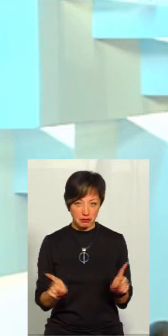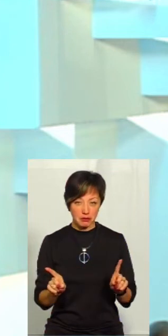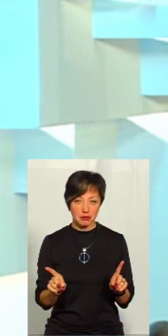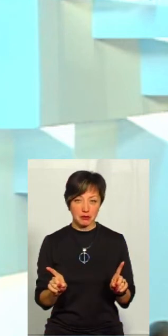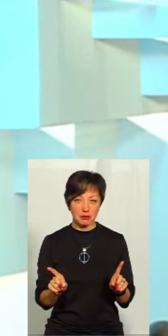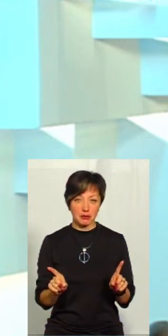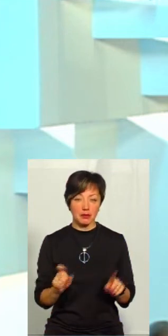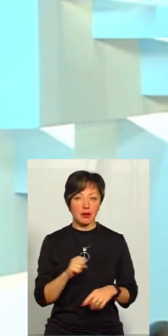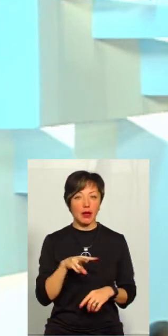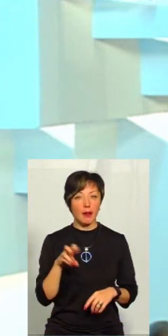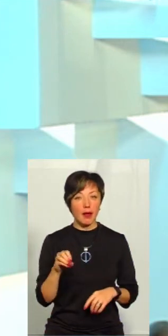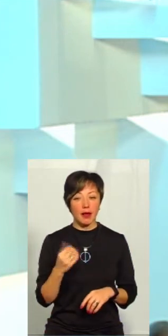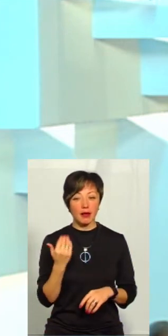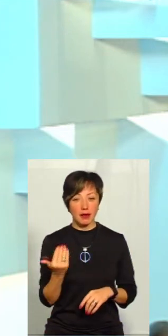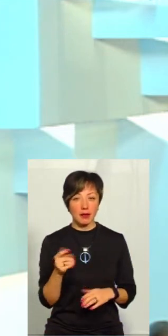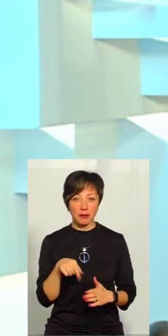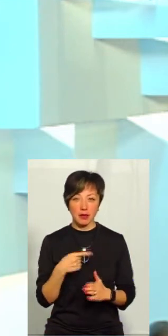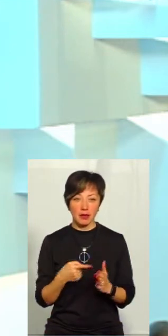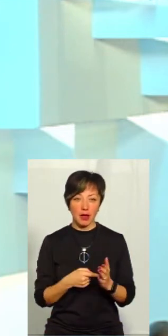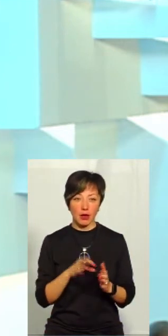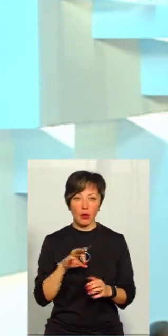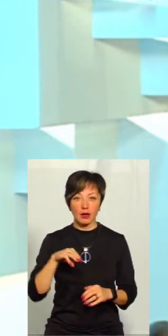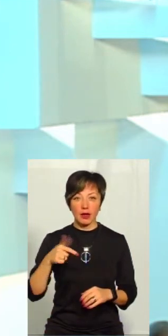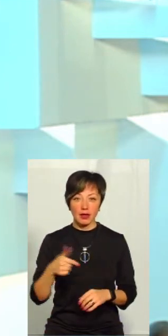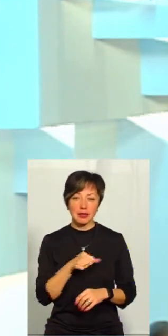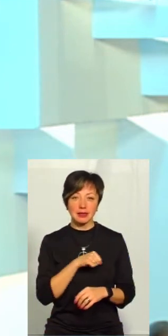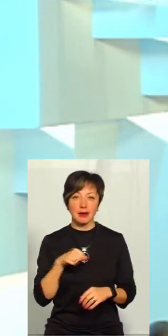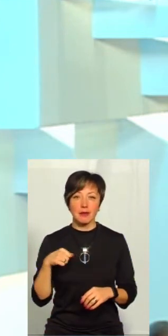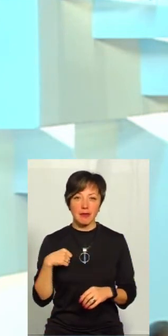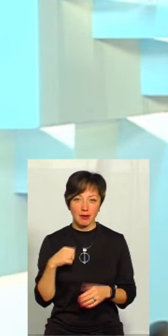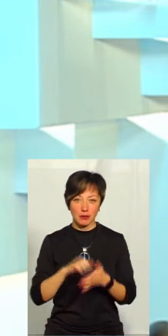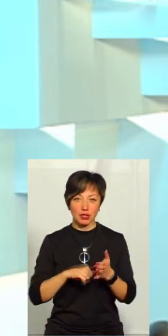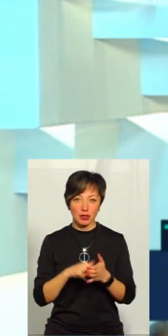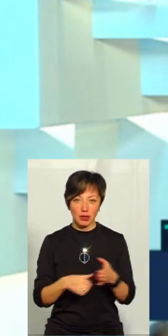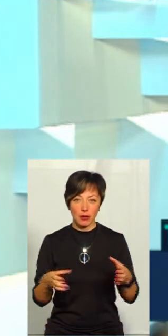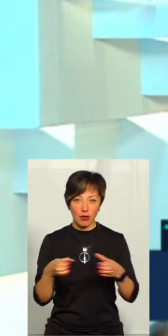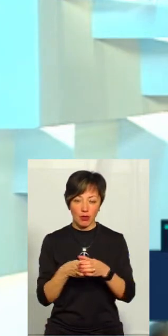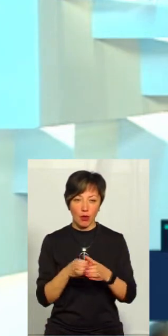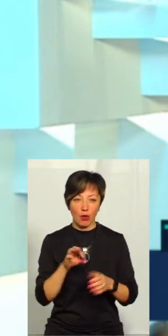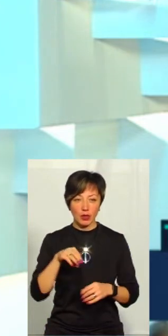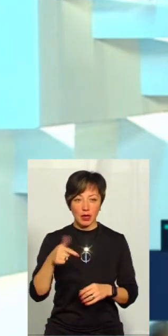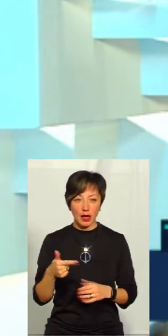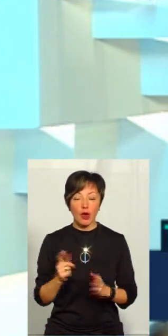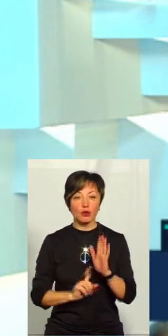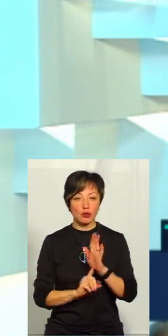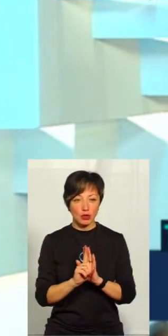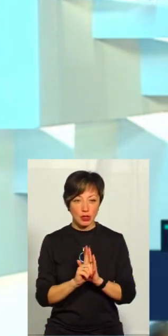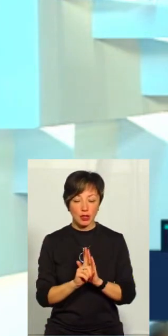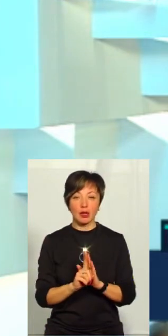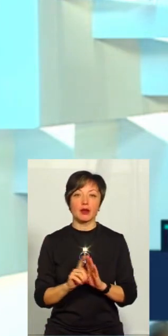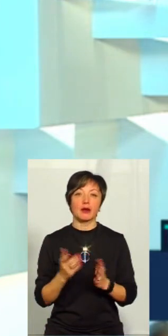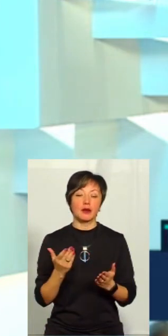питання Колобаєвської ОТГ спровокувала сама Колобаєвська ОТГ. Тобто, розпочнемо з того, що якщо так